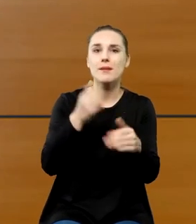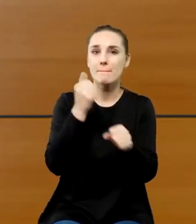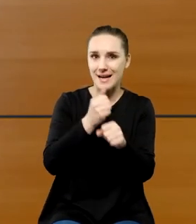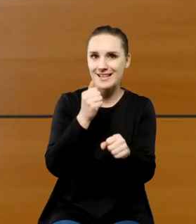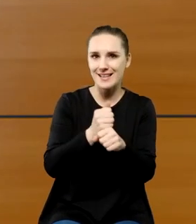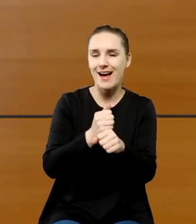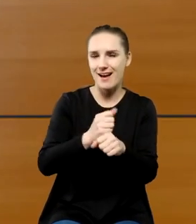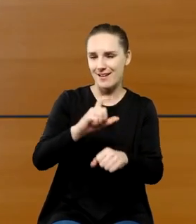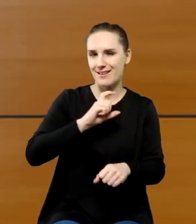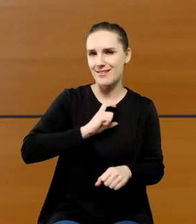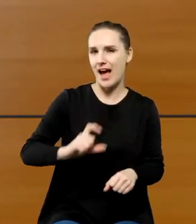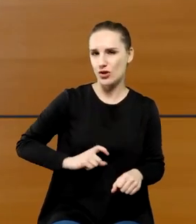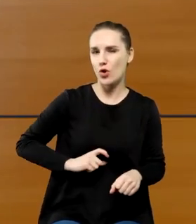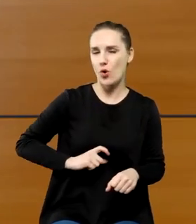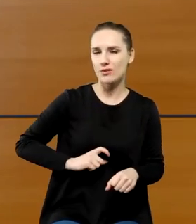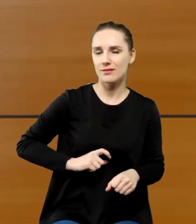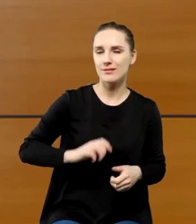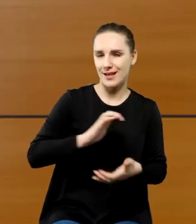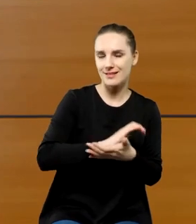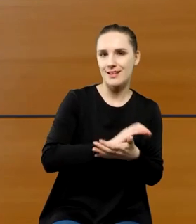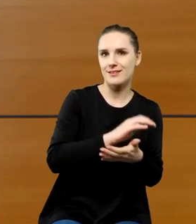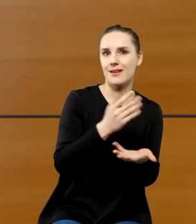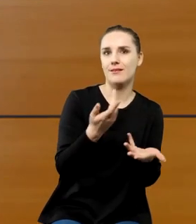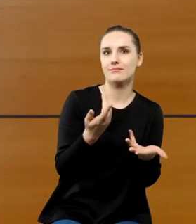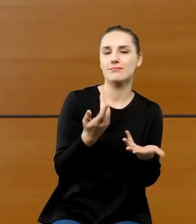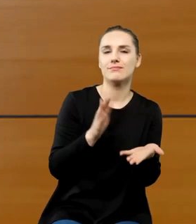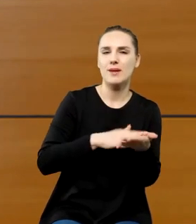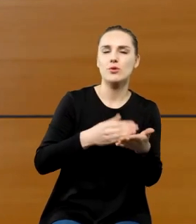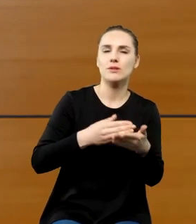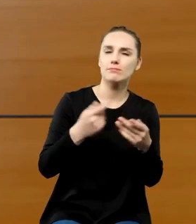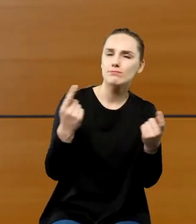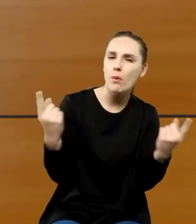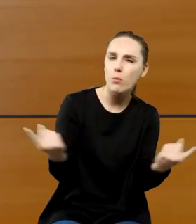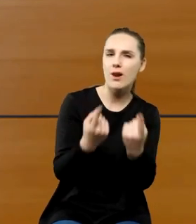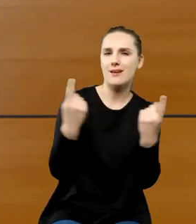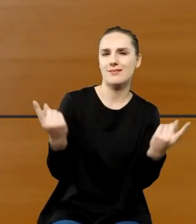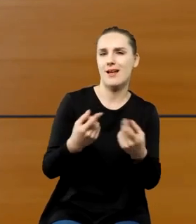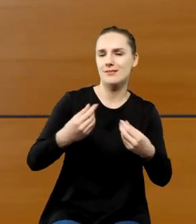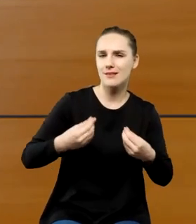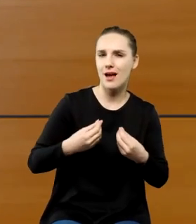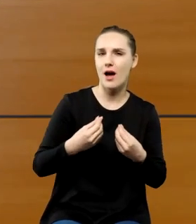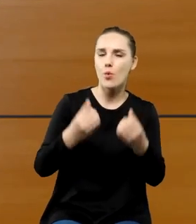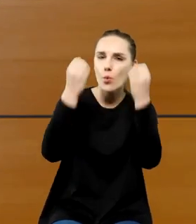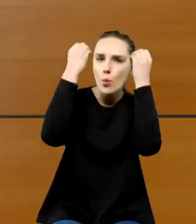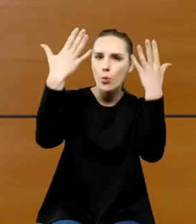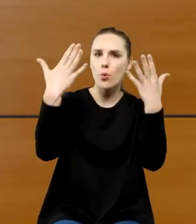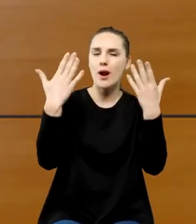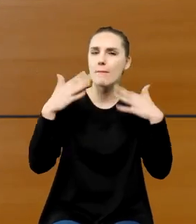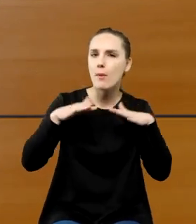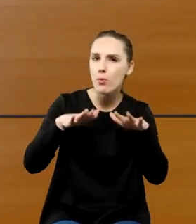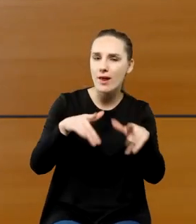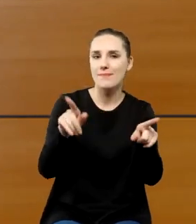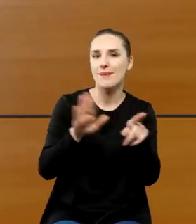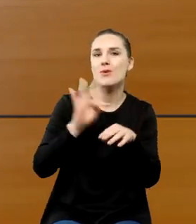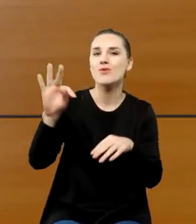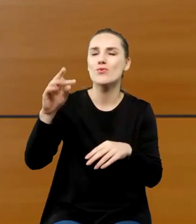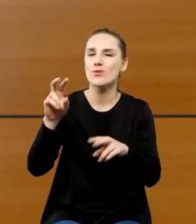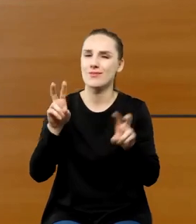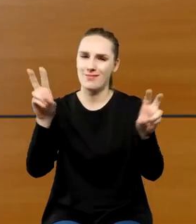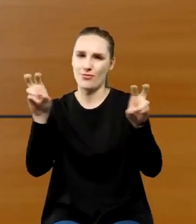redaktora właśnie powiedzmy popularyzacji nawiązywań do kultury popularnej sam tytuł Pana książki